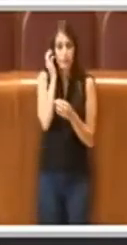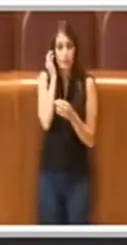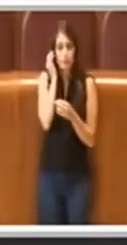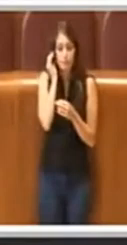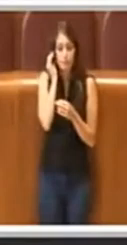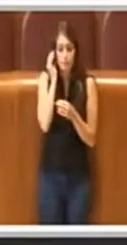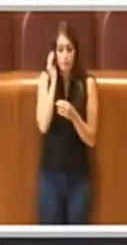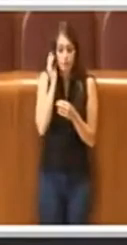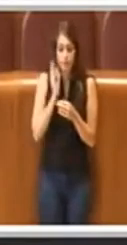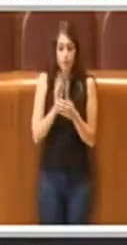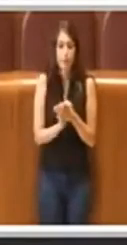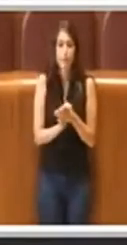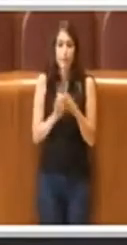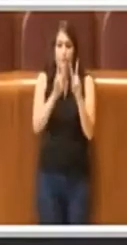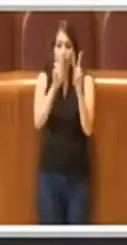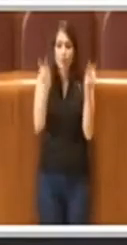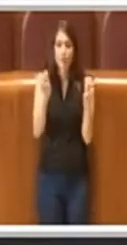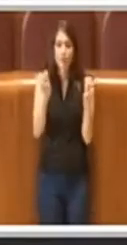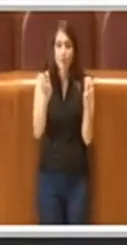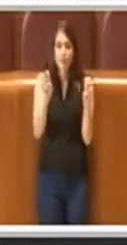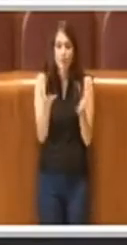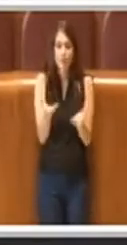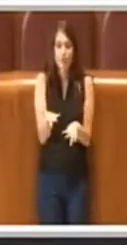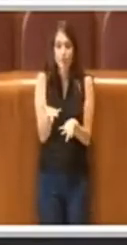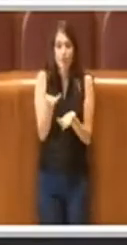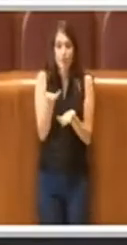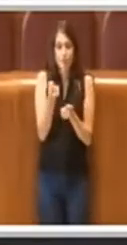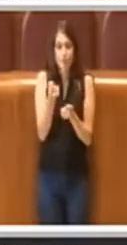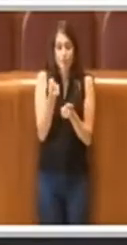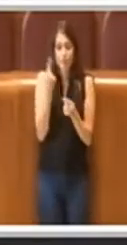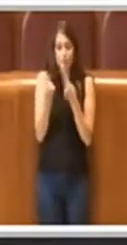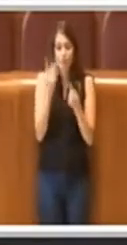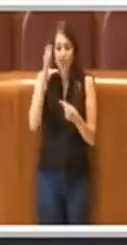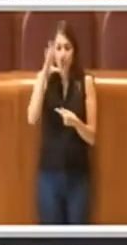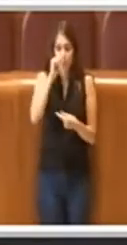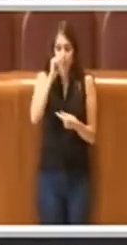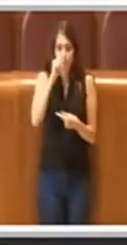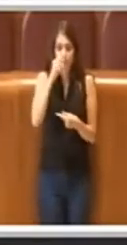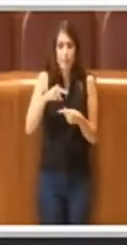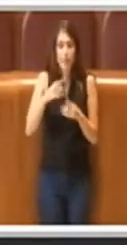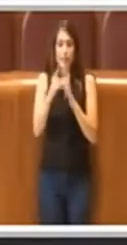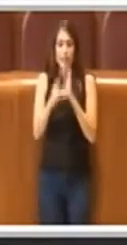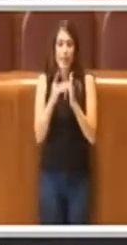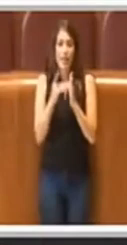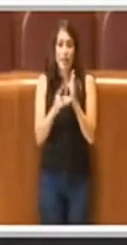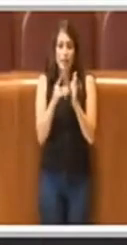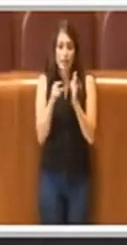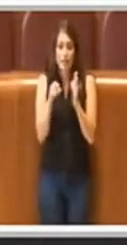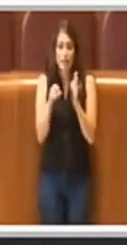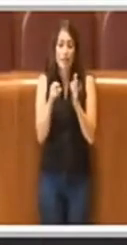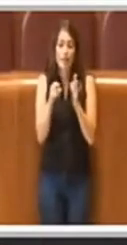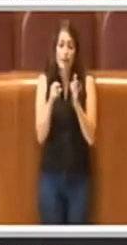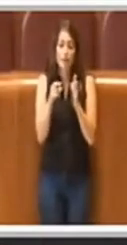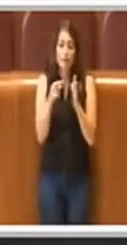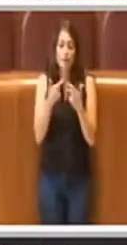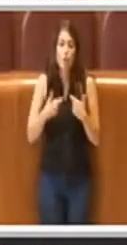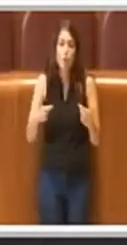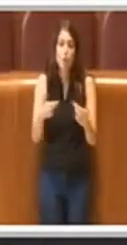Parlando del tema della presa d'atto per quanto riguarda la delibera in oggetto sulla Corte dei Conti,